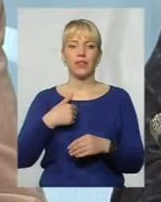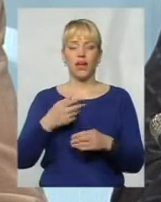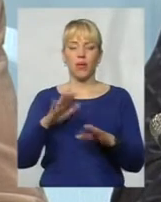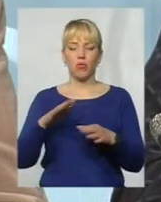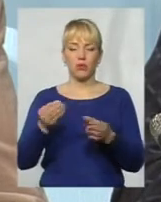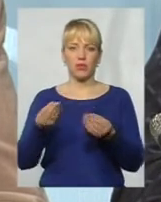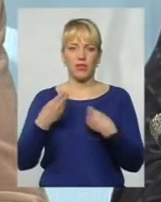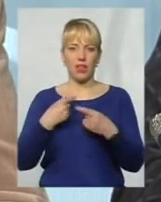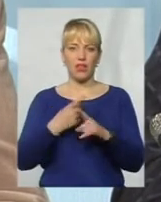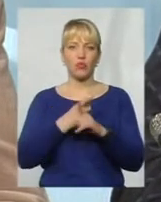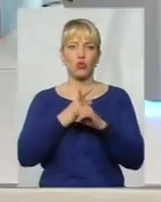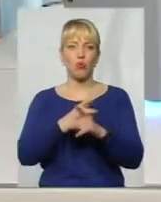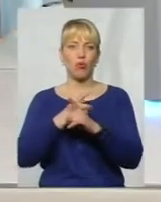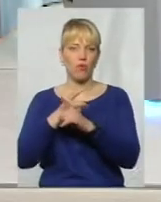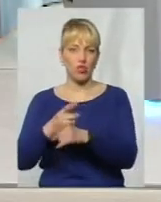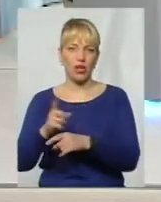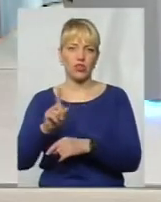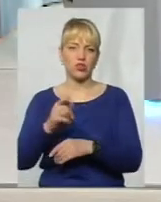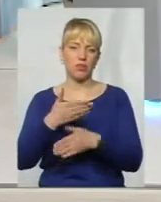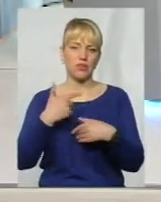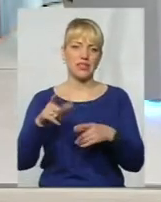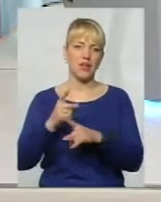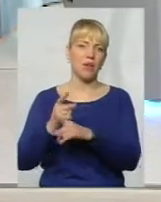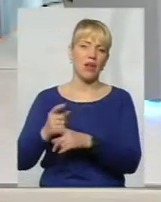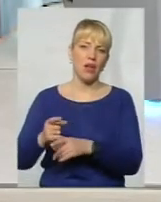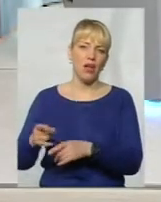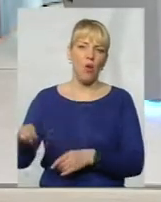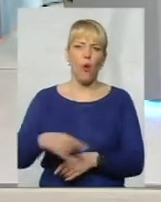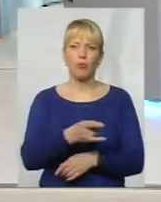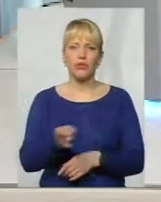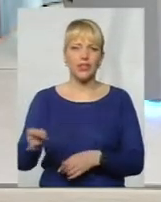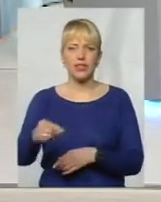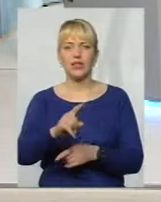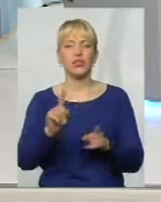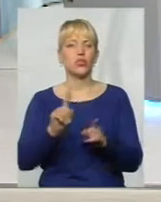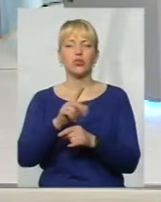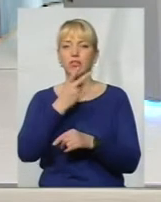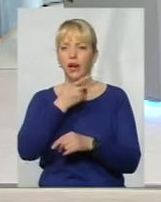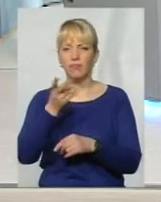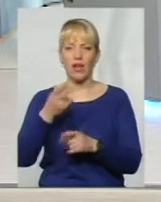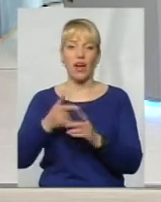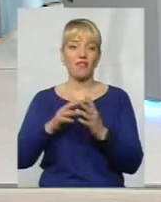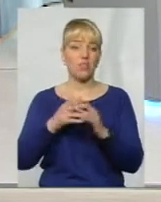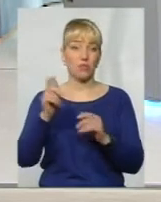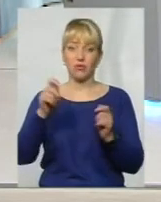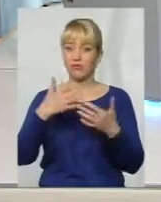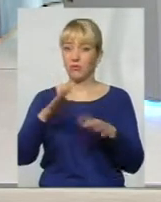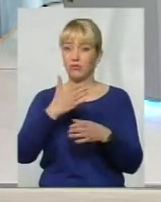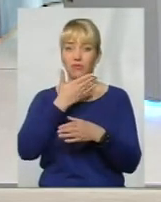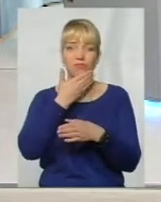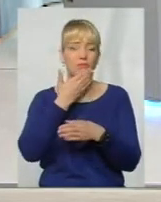супроводжати, щоб ми ще з ними об'їхали, що там. А в село приїжджають, нікого нема.